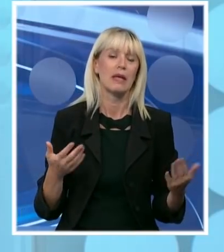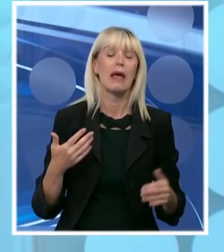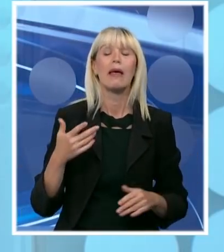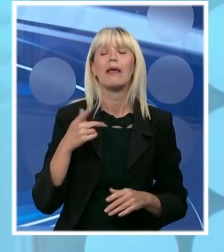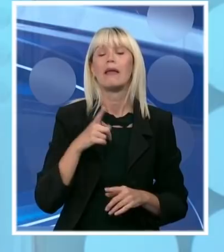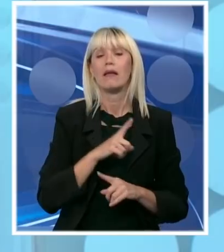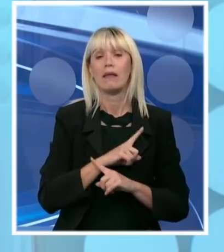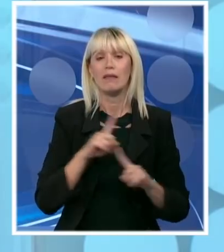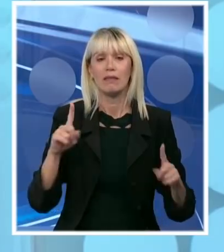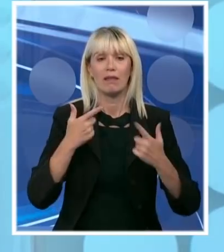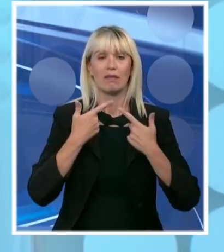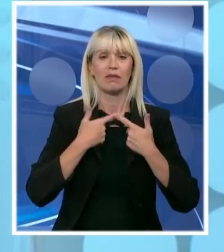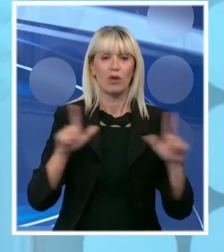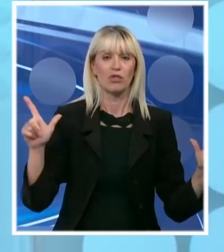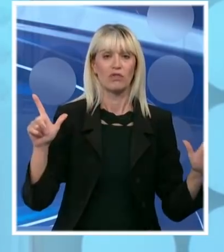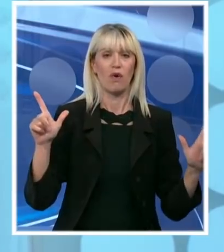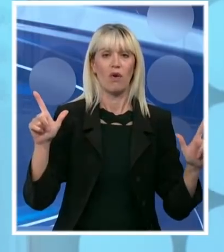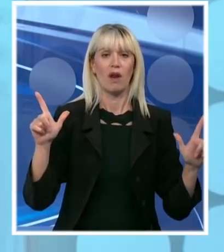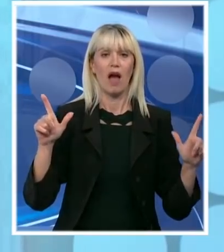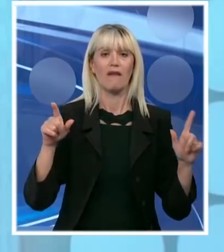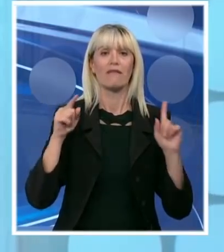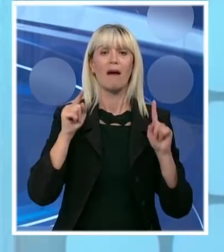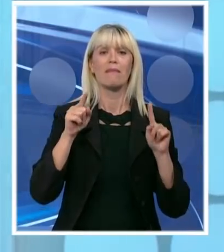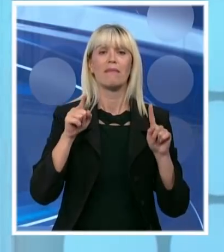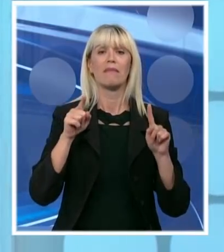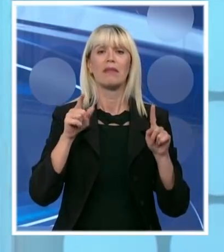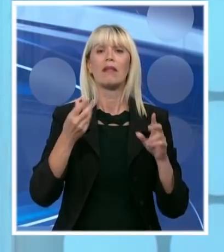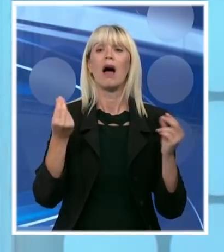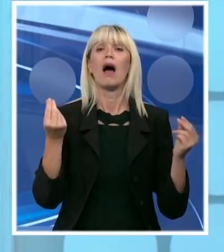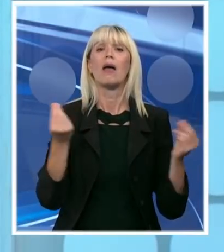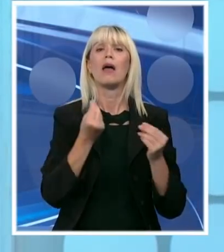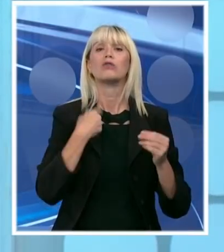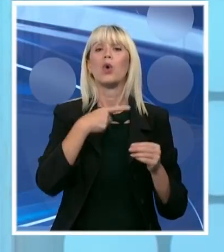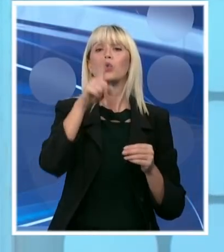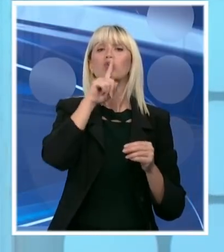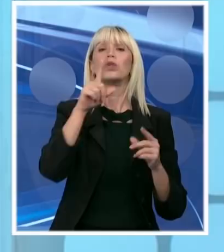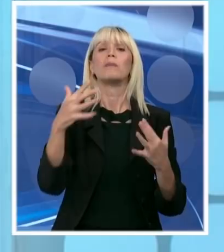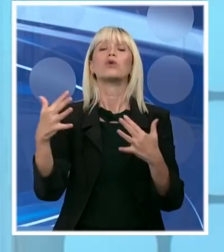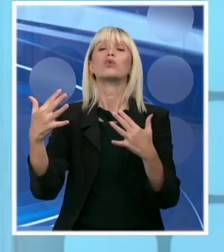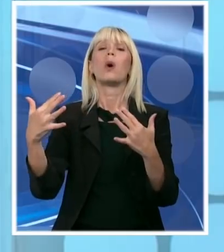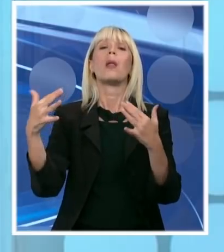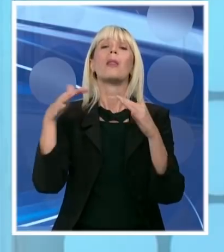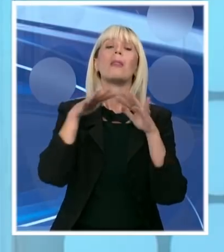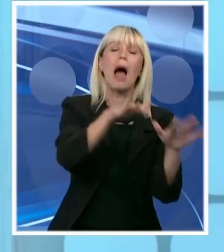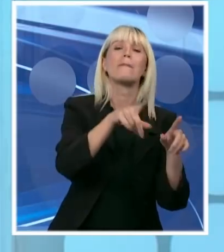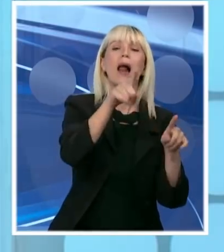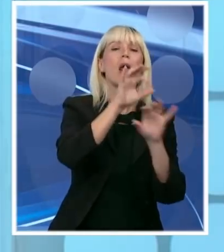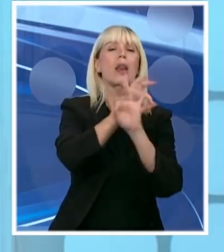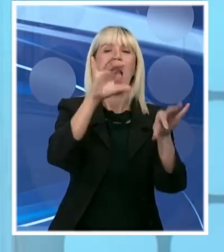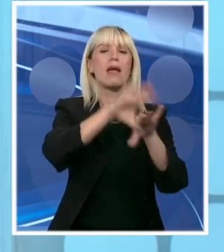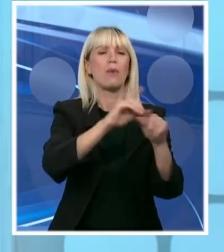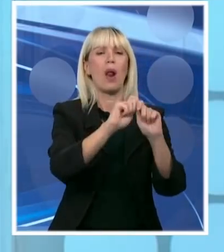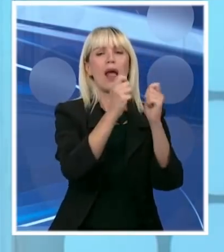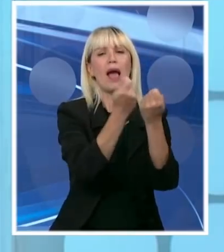da dozvolim da ostane bez odgovora napad na najbolje od nas. Taj Goran Stevanović nije izašao iz bolnice pet